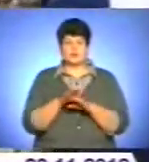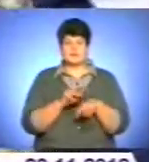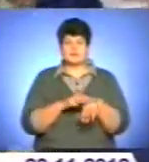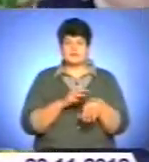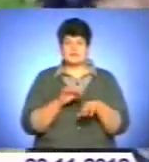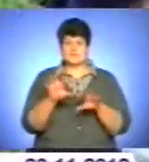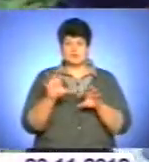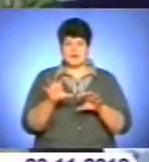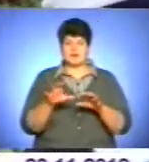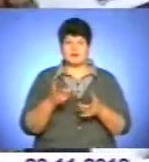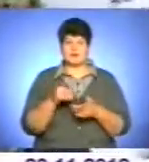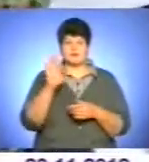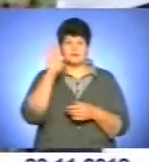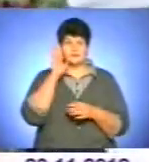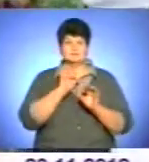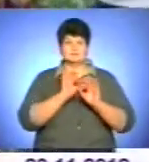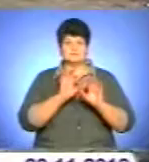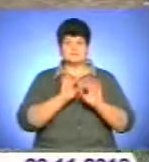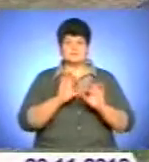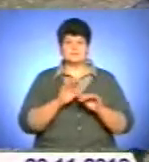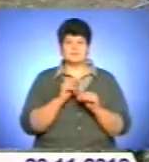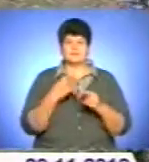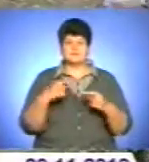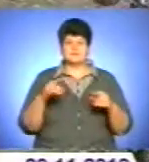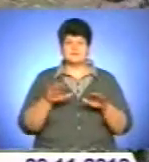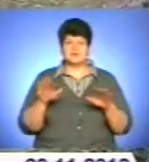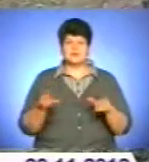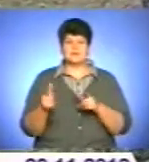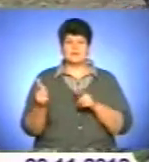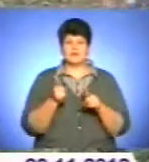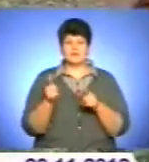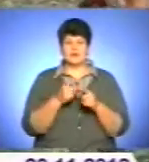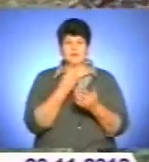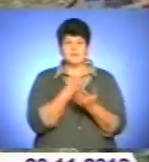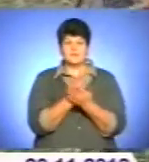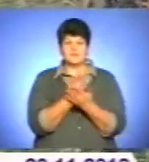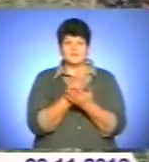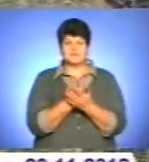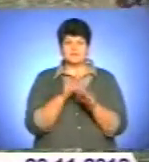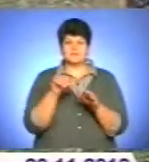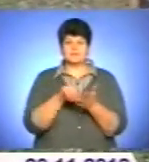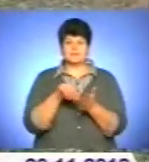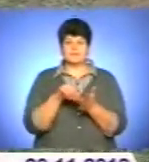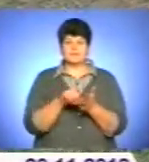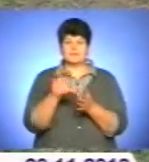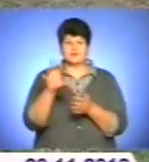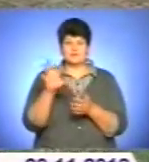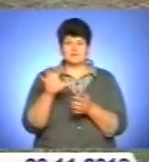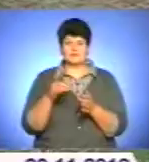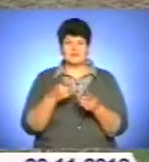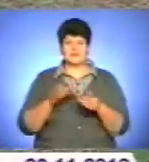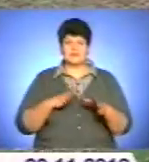А кінологи продовжили дивувати маленьких гостей. Для дітлахів того дня підготували ще й показові виступи. Вищий клас дресування